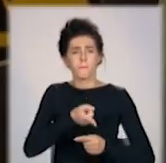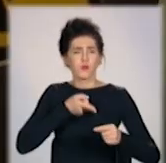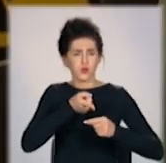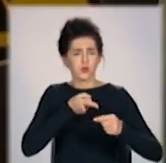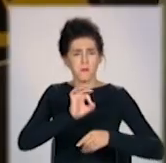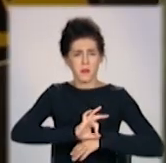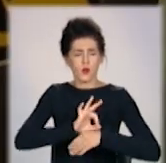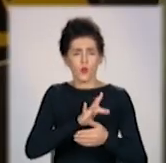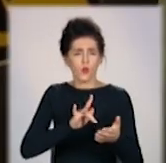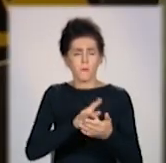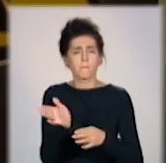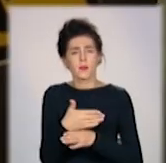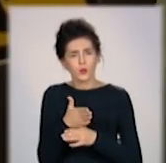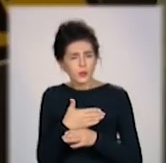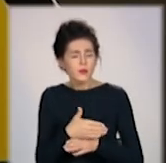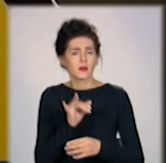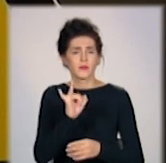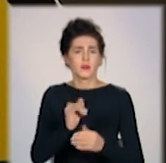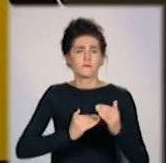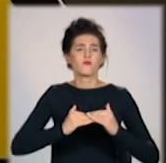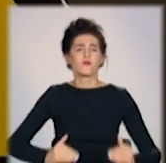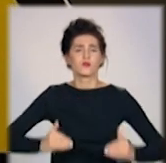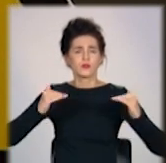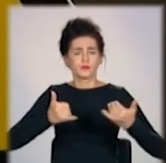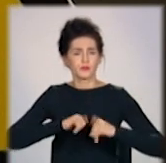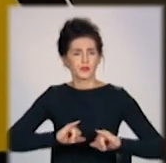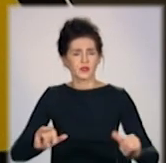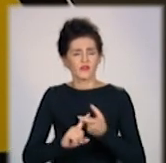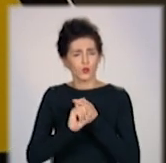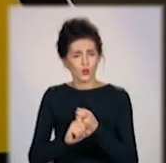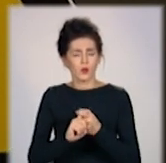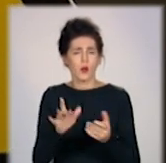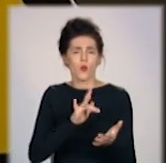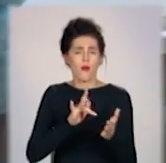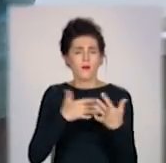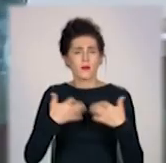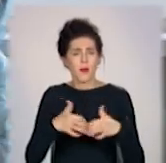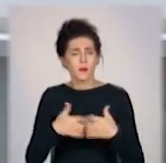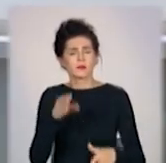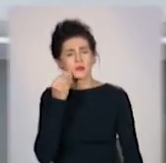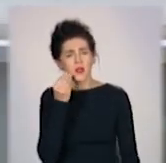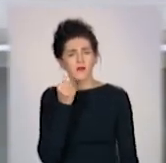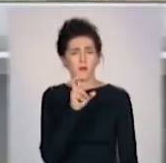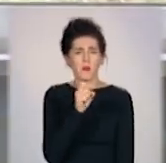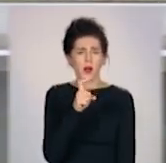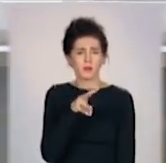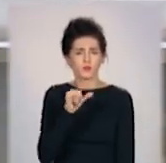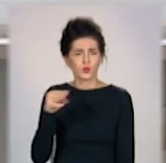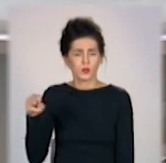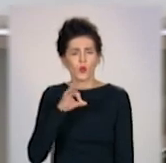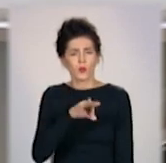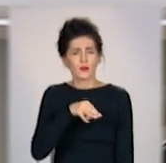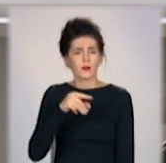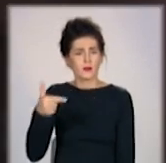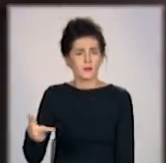хворих із Маріуполя, також у лідерах із розповсюдження вірусу, Краматорська, Слов'янська та Бахмутська ОТГ.